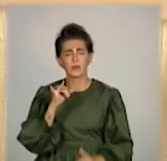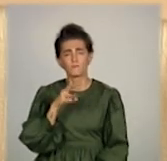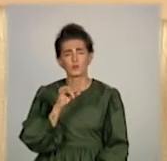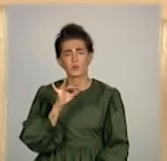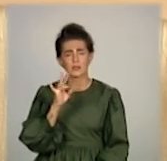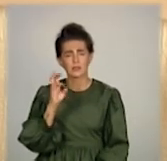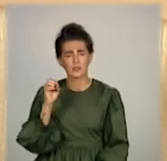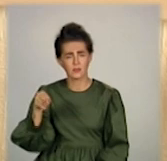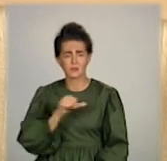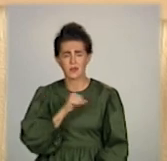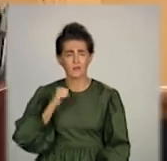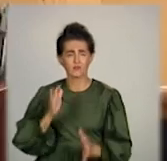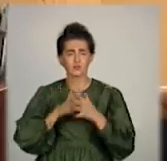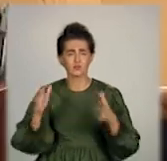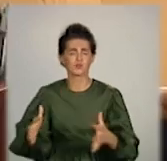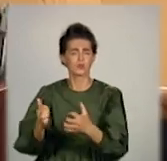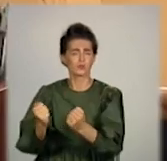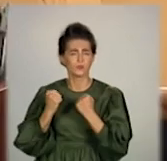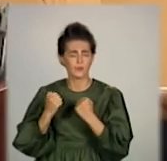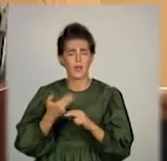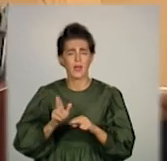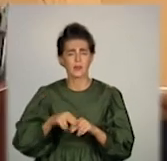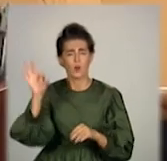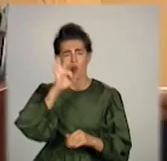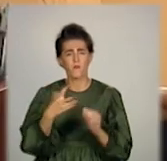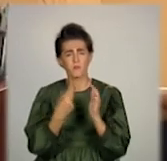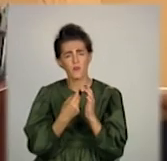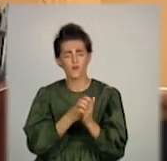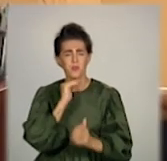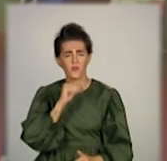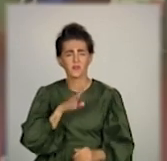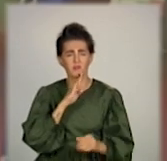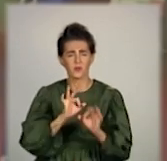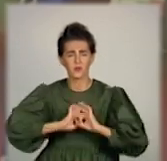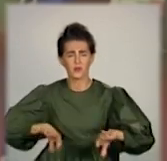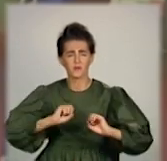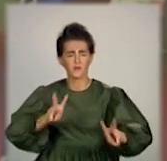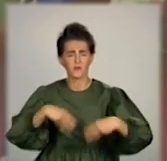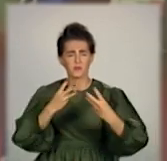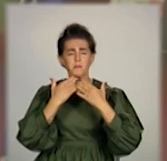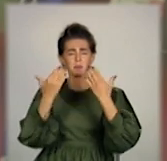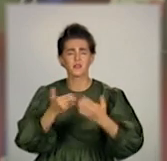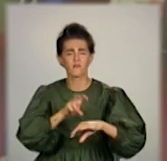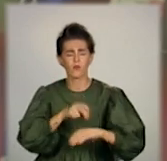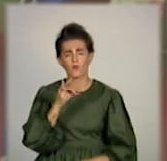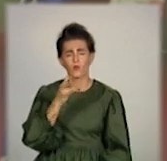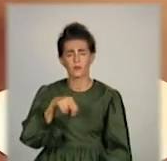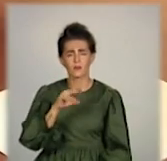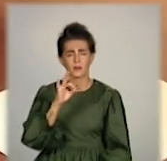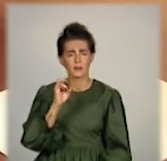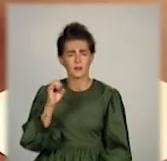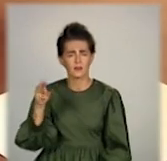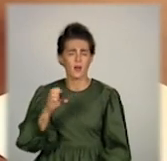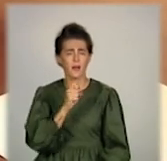звісно, дає найбільшу захисту. Доступно про вакцинацію професорка розповідає під час ефіру, запитає у лікаря фонду Ріната Ахметова.